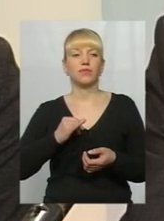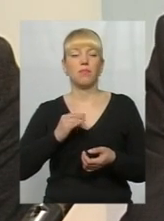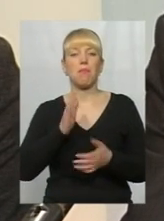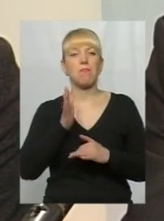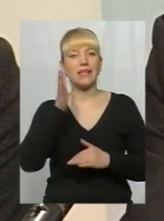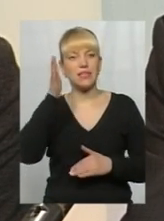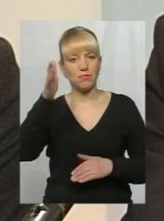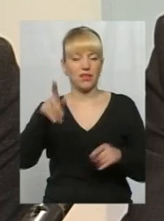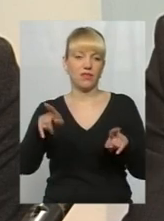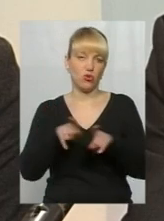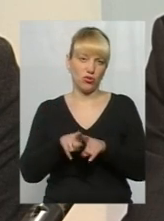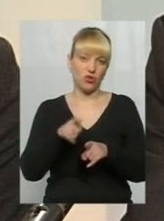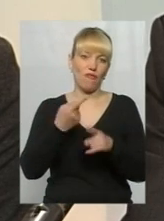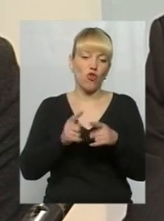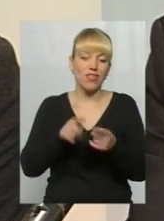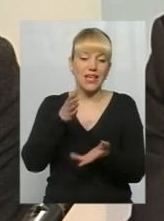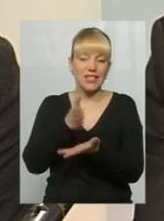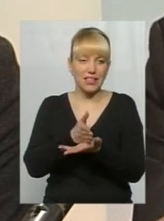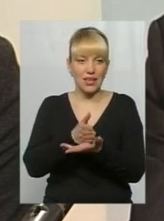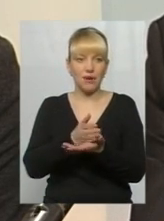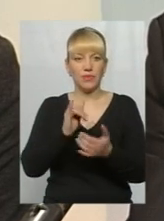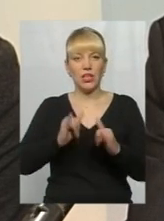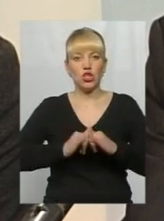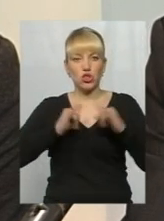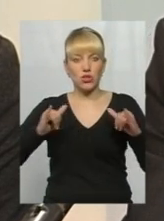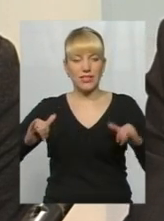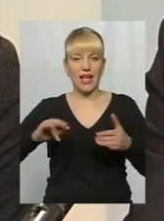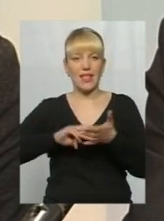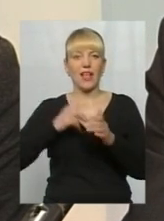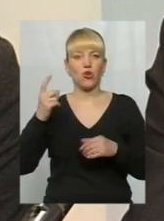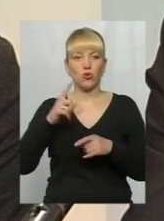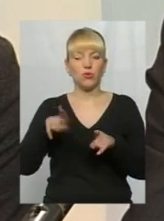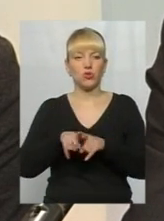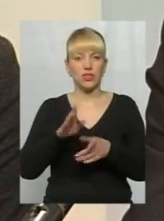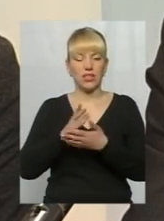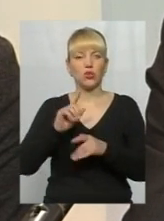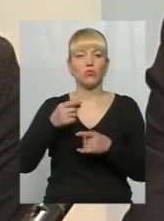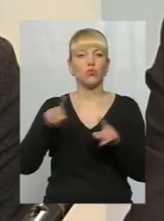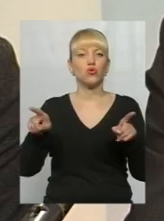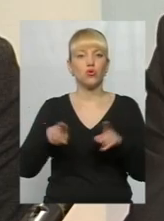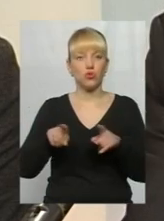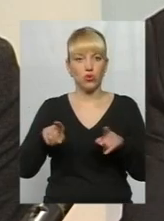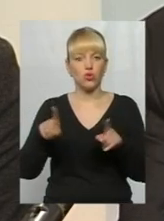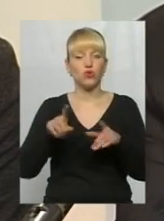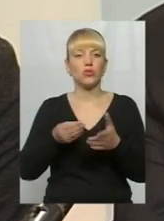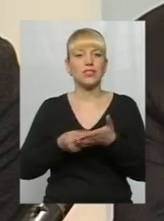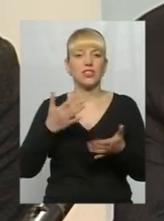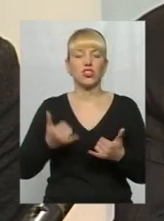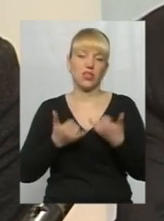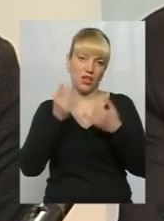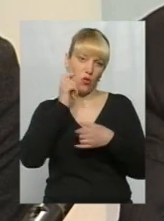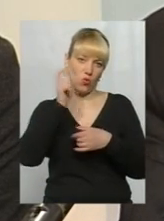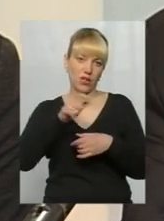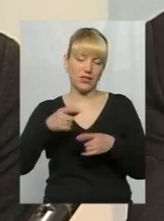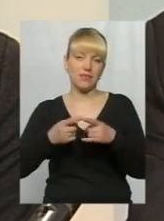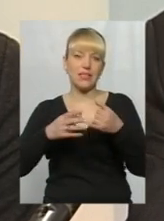перспективи теж є присутні в зростанні економіки самої. Тому що, що найцінніше для українця?